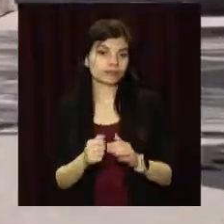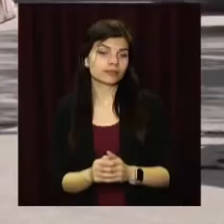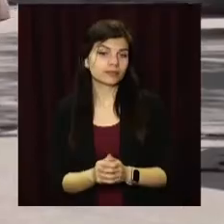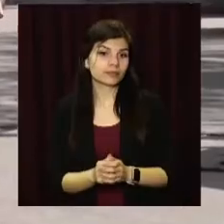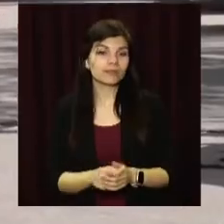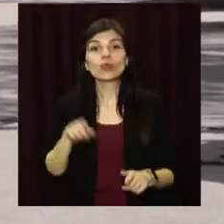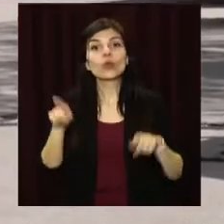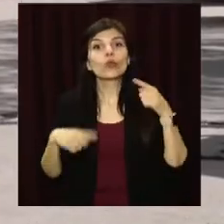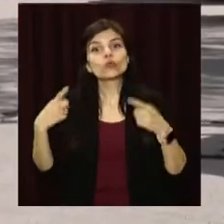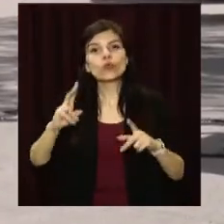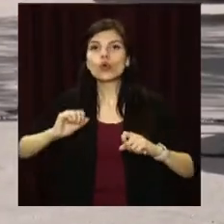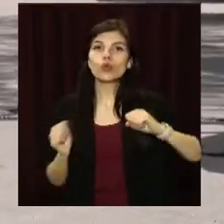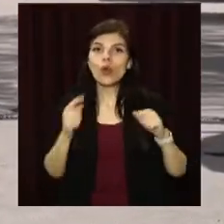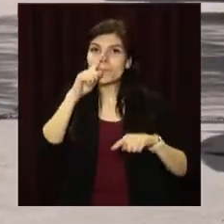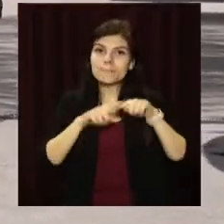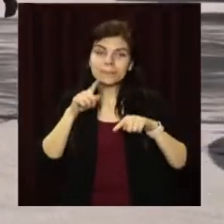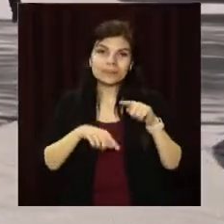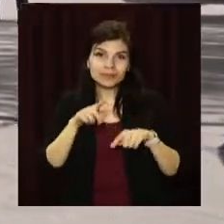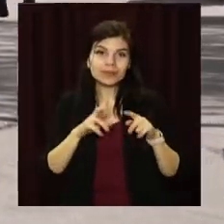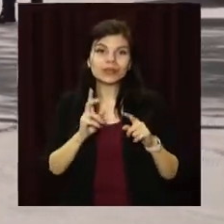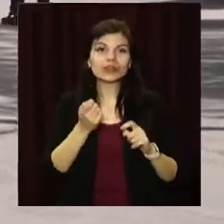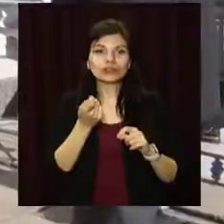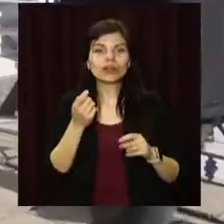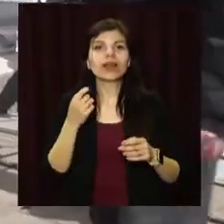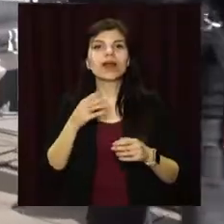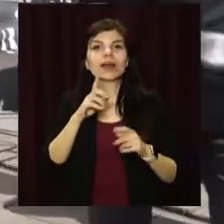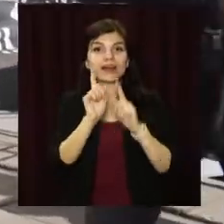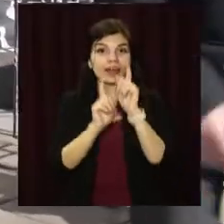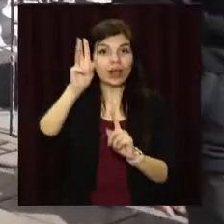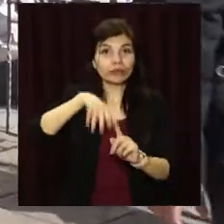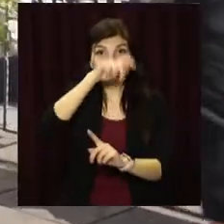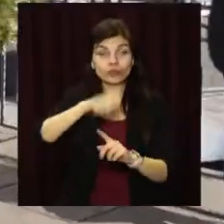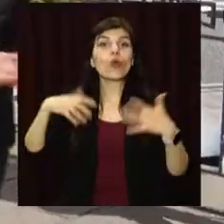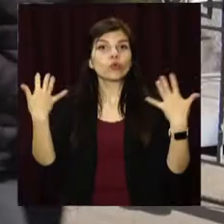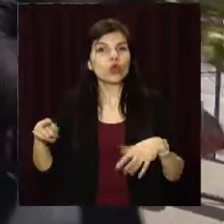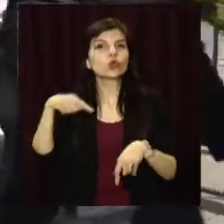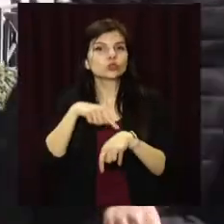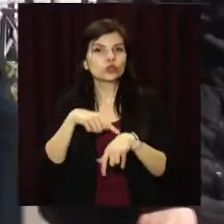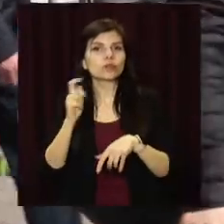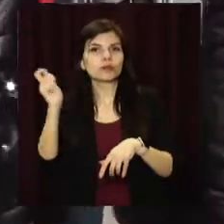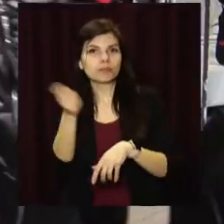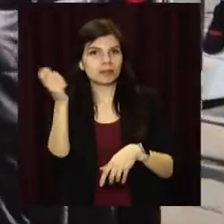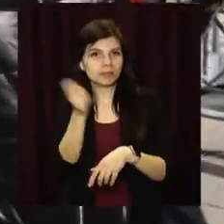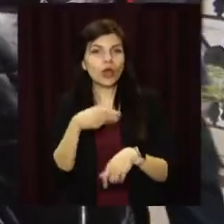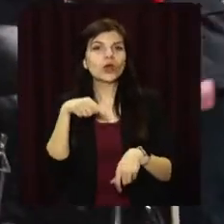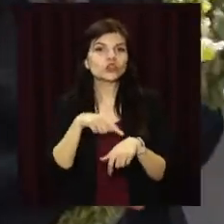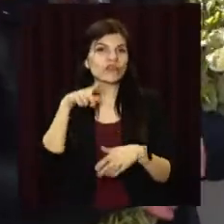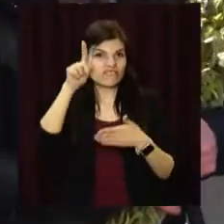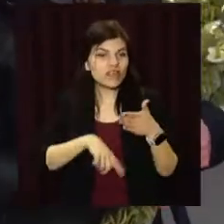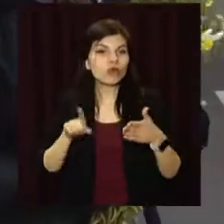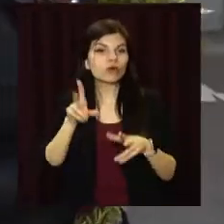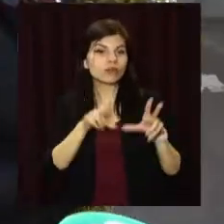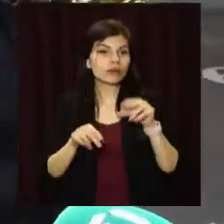Інші поспішали до друзів і рідних, щоб легенько пошмагати їх освяченими рослинами. Бо вірять, це додає здоров'я та вдачі.